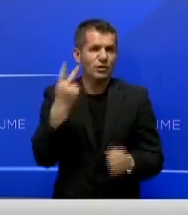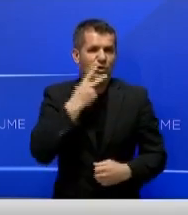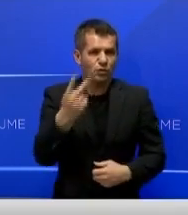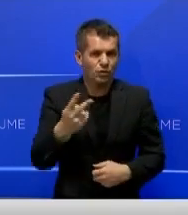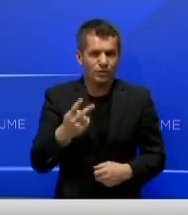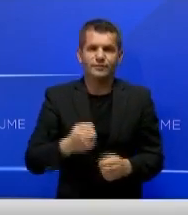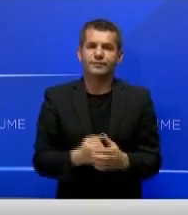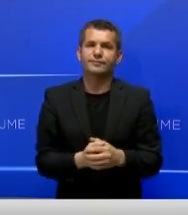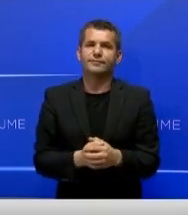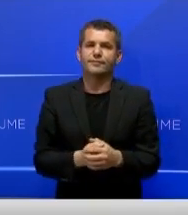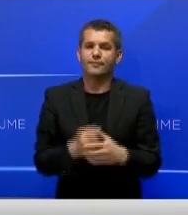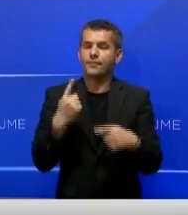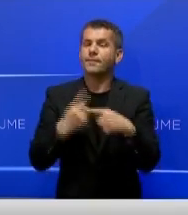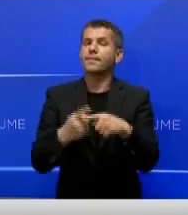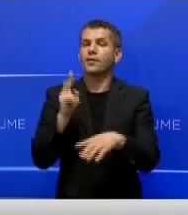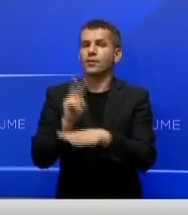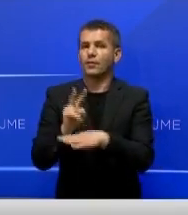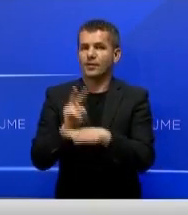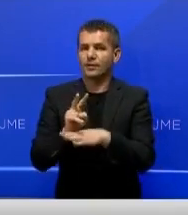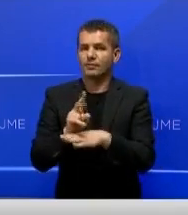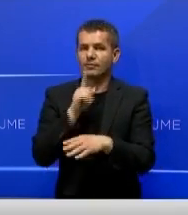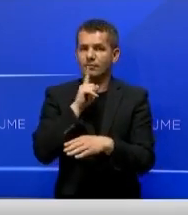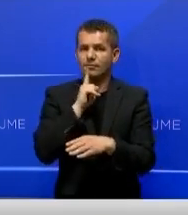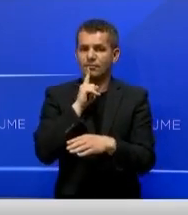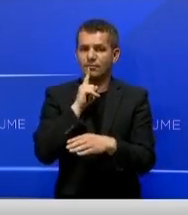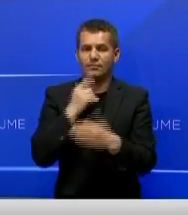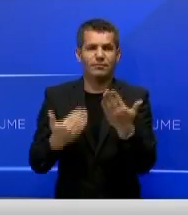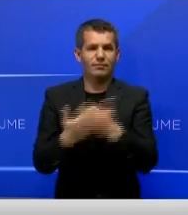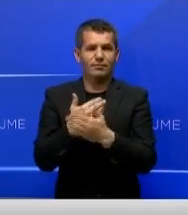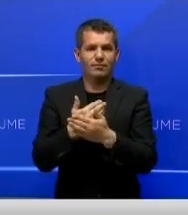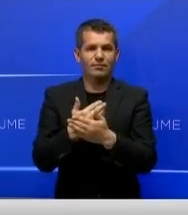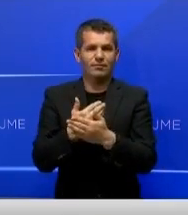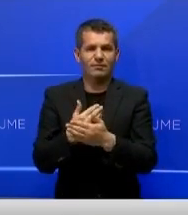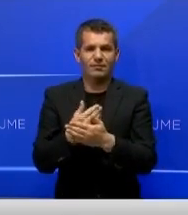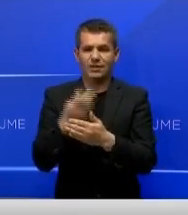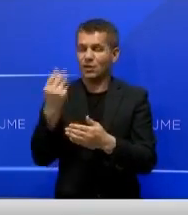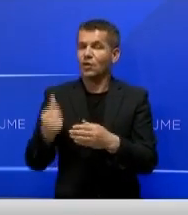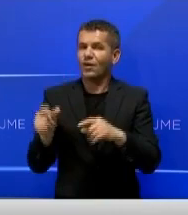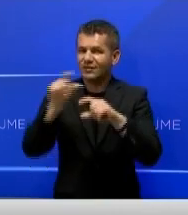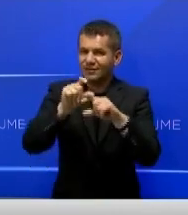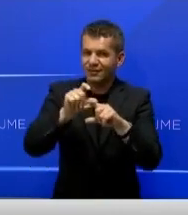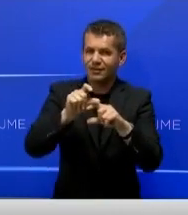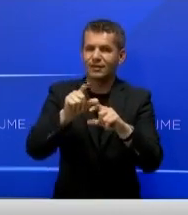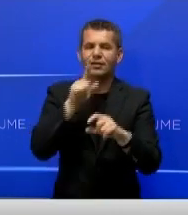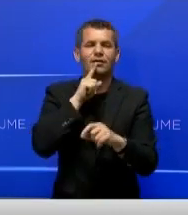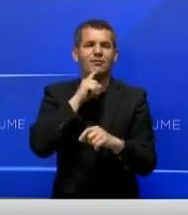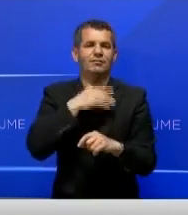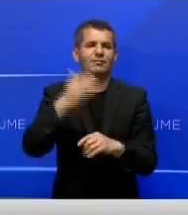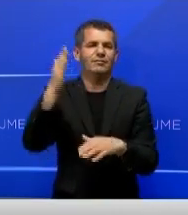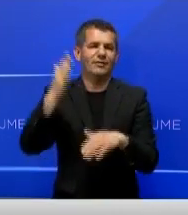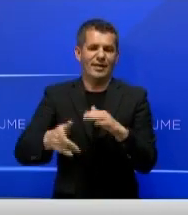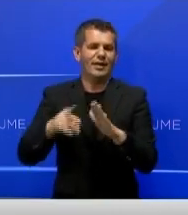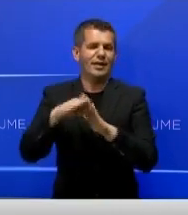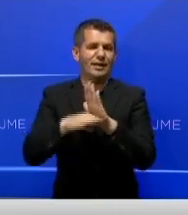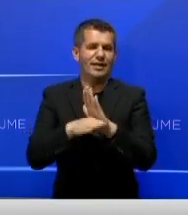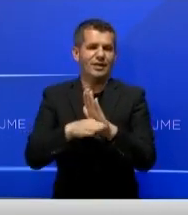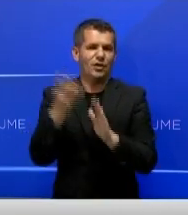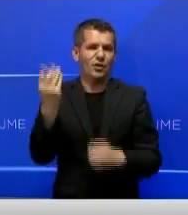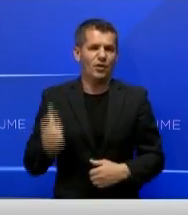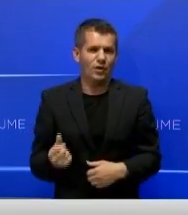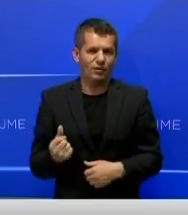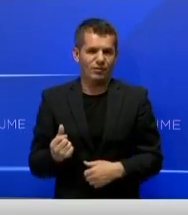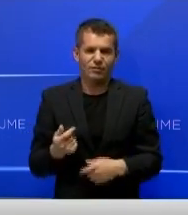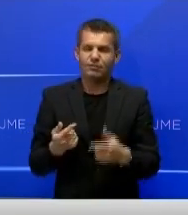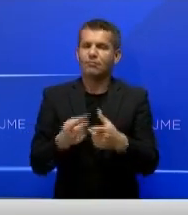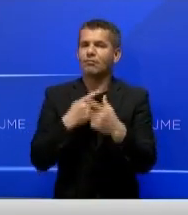edhe do t'kujdesemi që edhe shtesat për mjek derin në zbatimin e ligjit për paga, po plësin